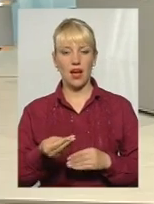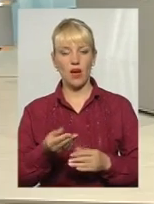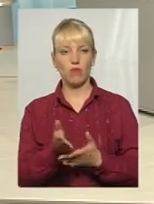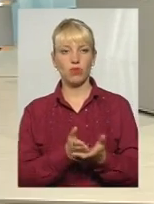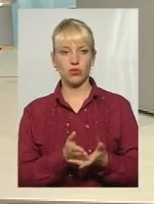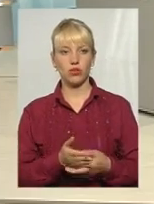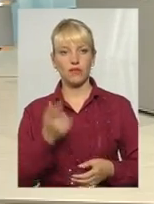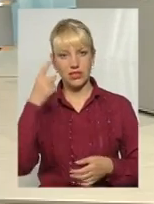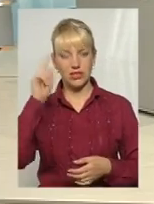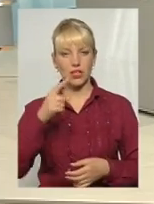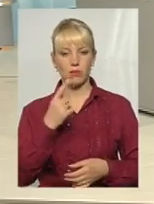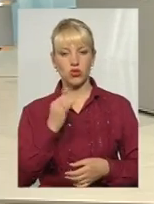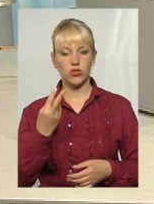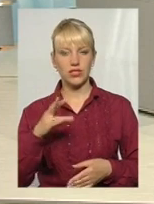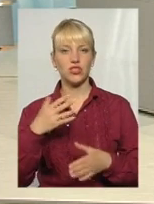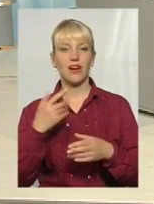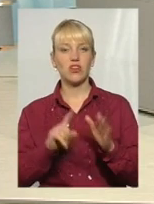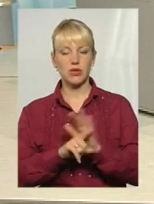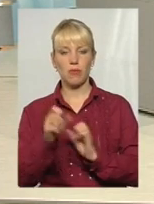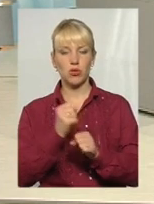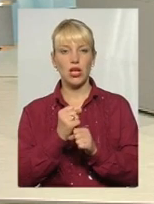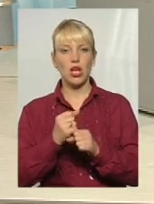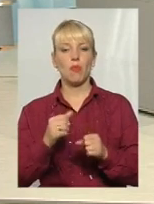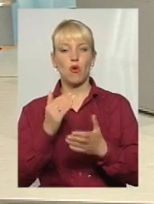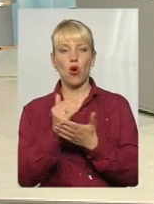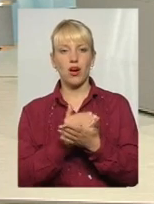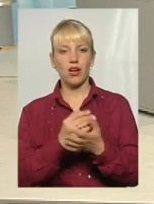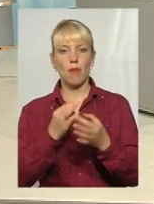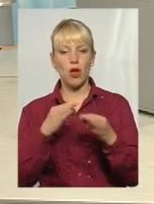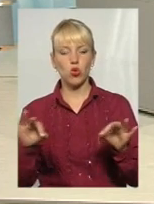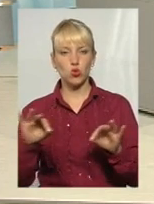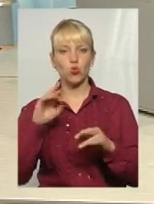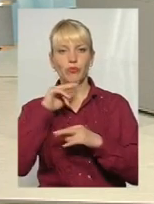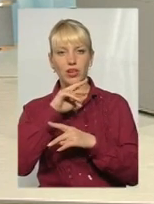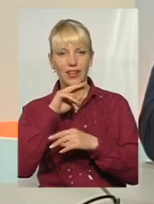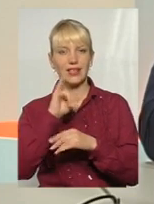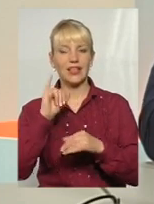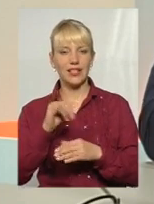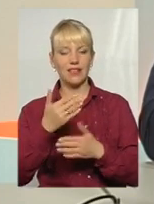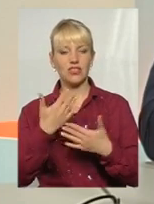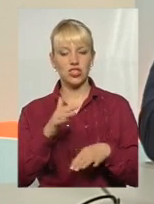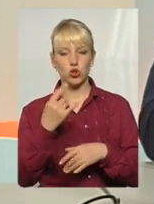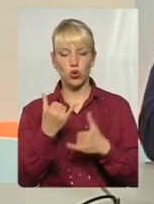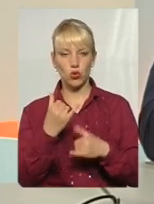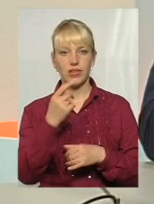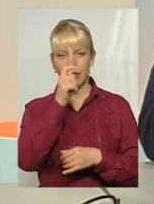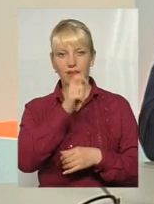Ви знаєте, що з 1 січня запрацювала програма «Доступні ліки», і ми бачимо, от сьогодні, в квітні місяці,